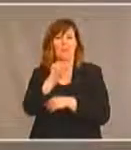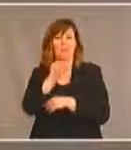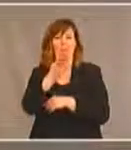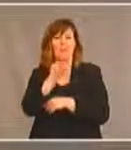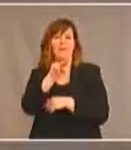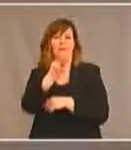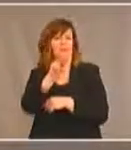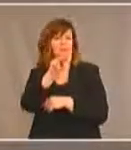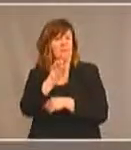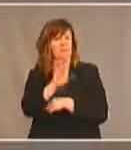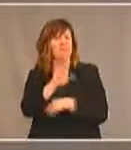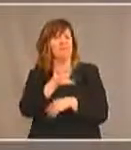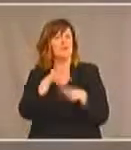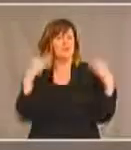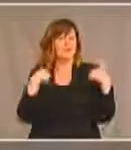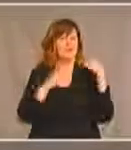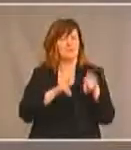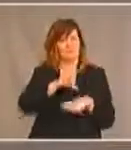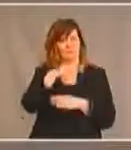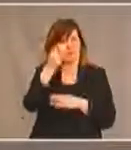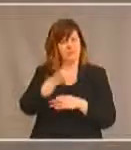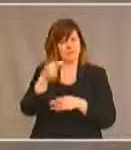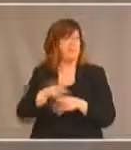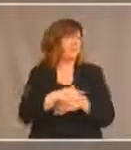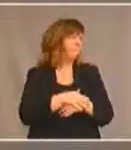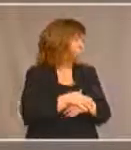handicaps. pour l'après-midi.